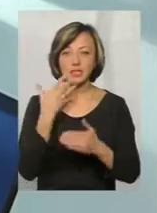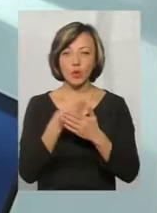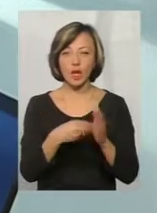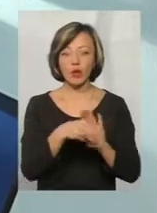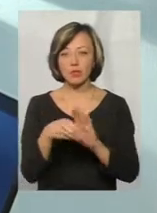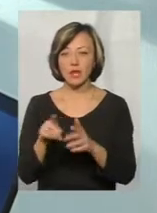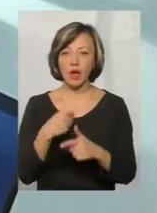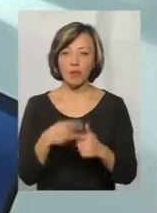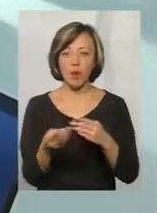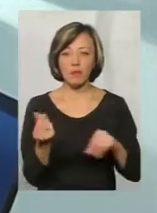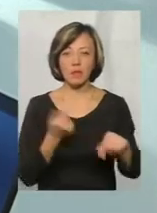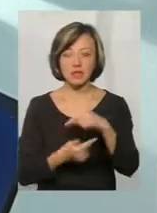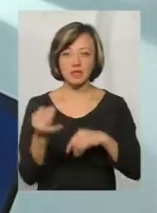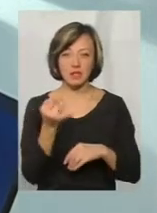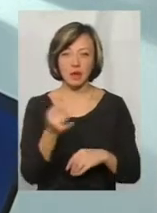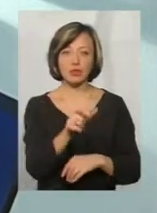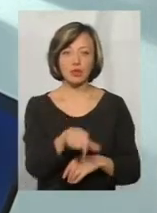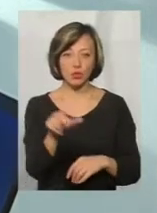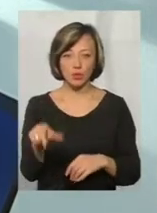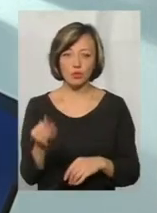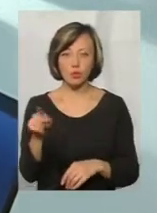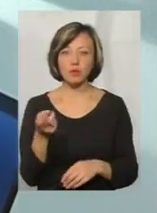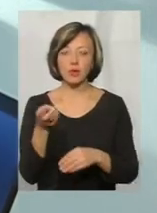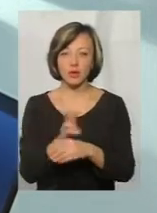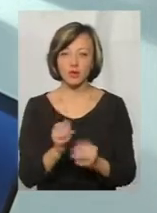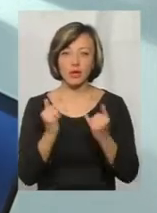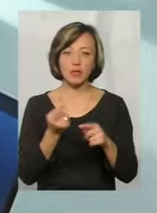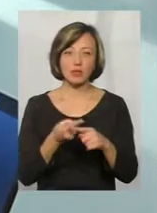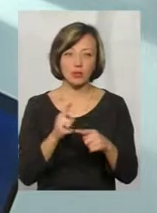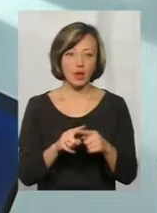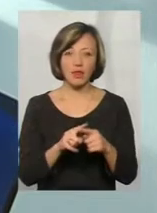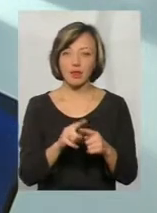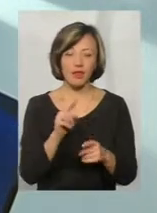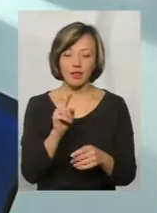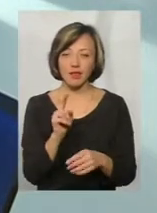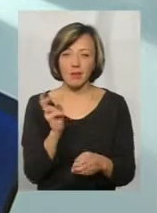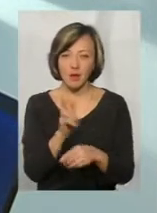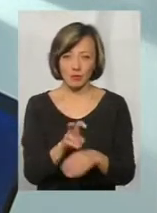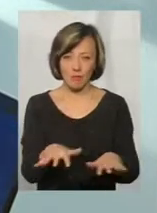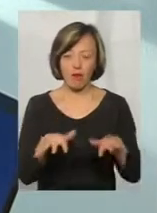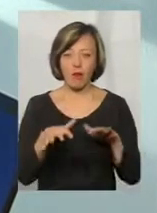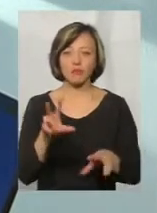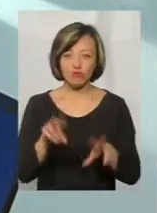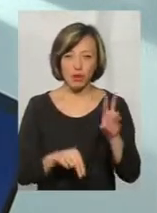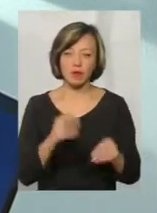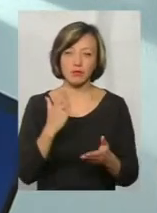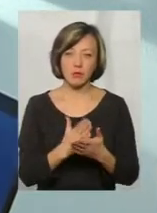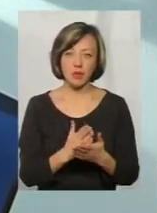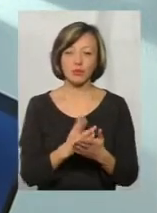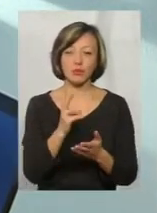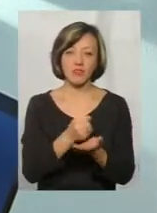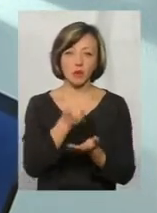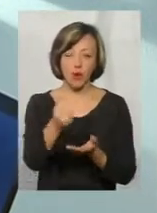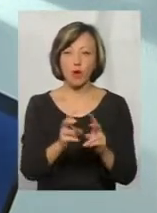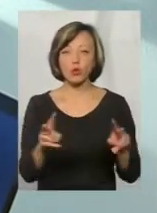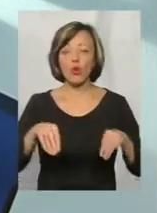корупційні або бізнес-інтереси, то люди, які туди йдуть заради цього, не підуть туди. І ми будемо мати шанс посадити тих, хто, власне,